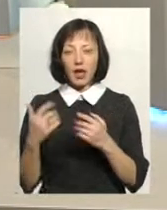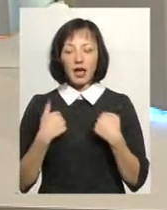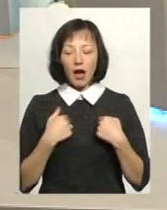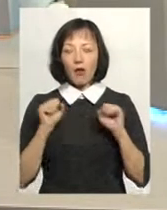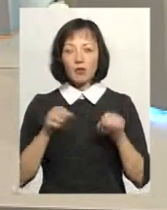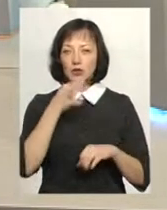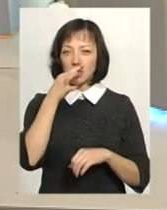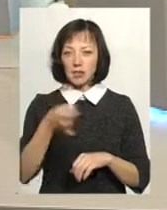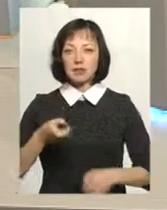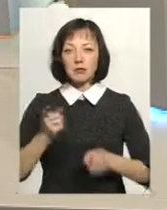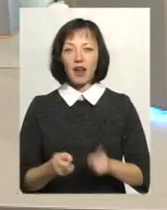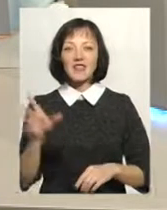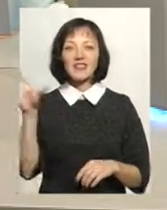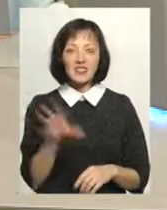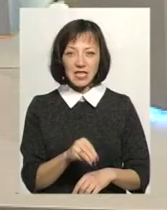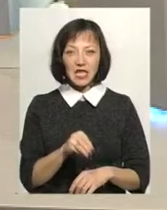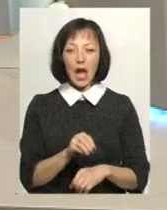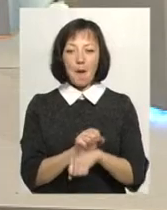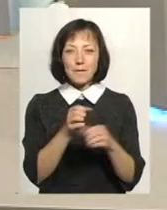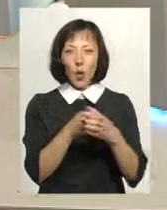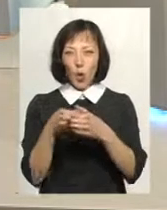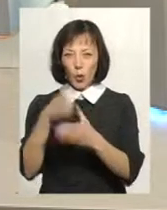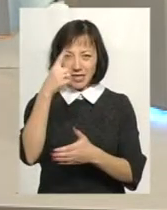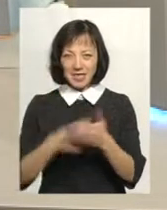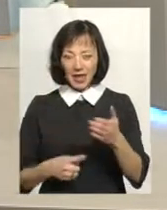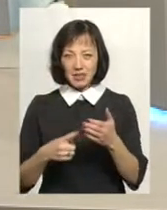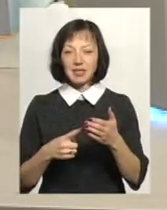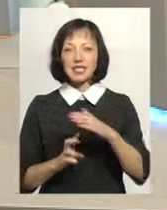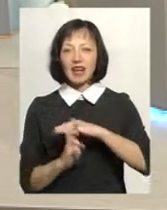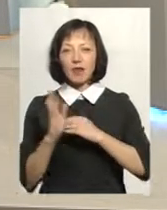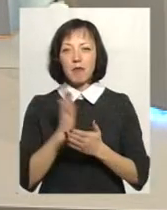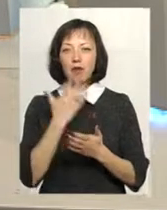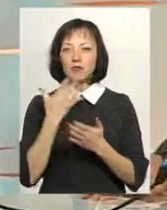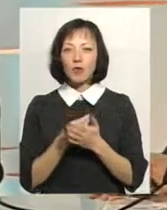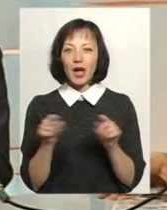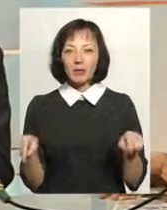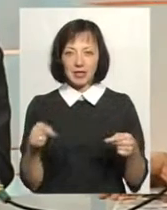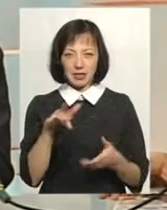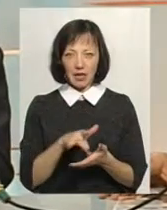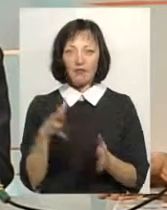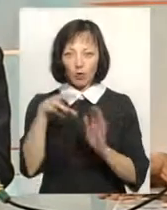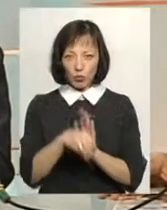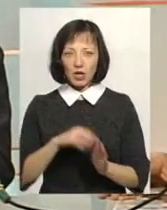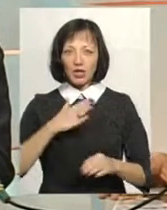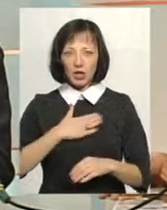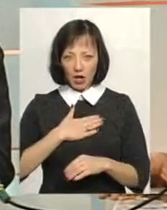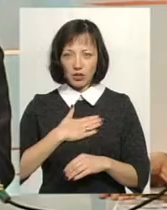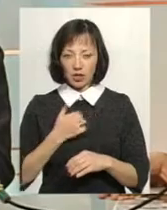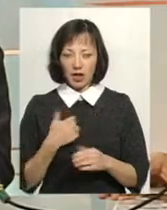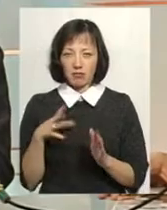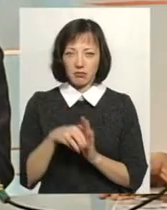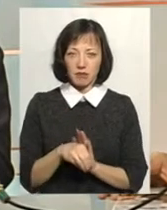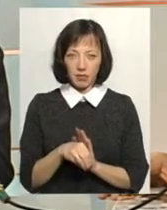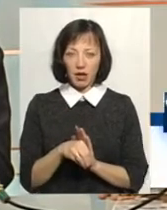справді, практично майже всі протестантські церкви в нас мають свої реабілітаційні центри, в тому числі і наша церква, до якої я